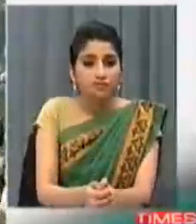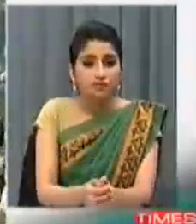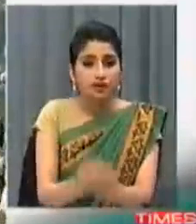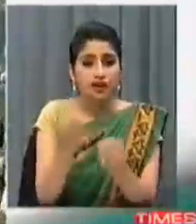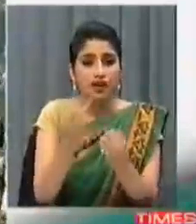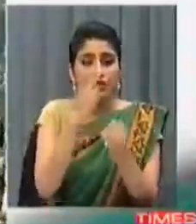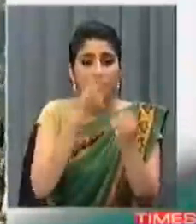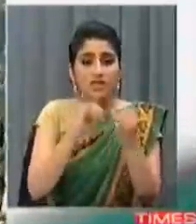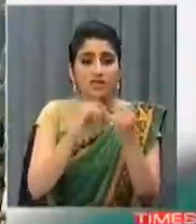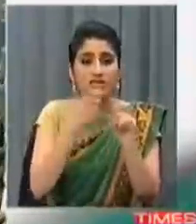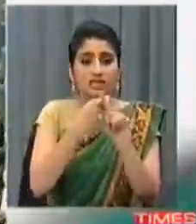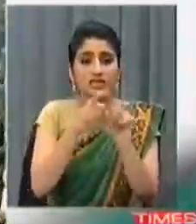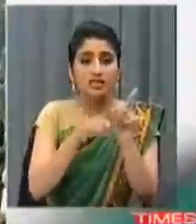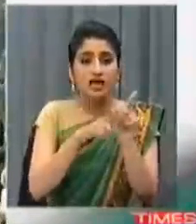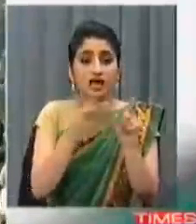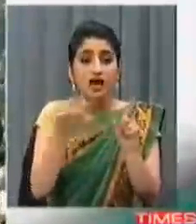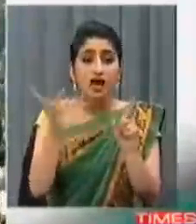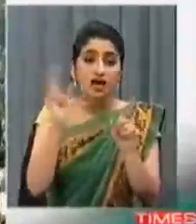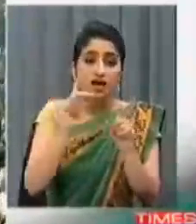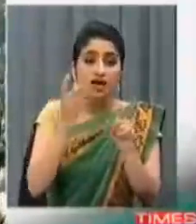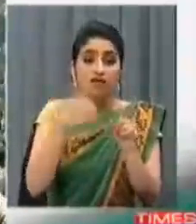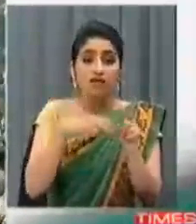टेस्कैनो वे पेंट्यू तू